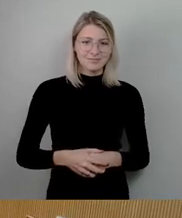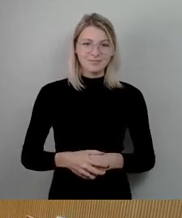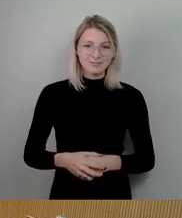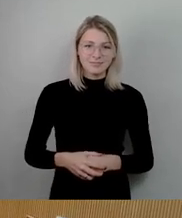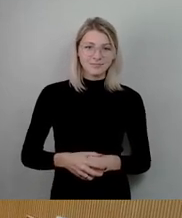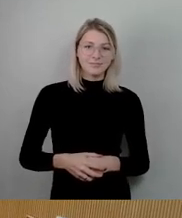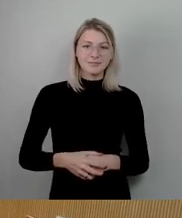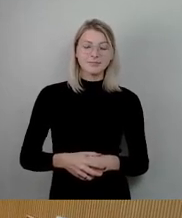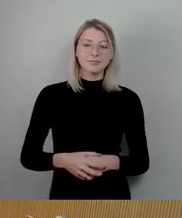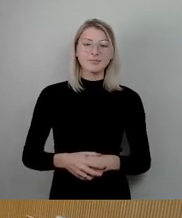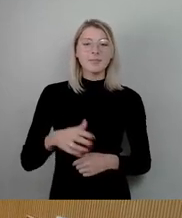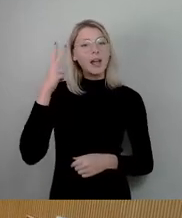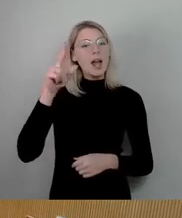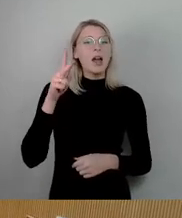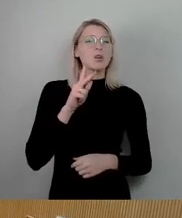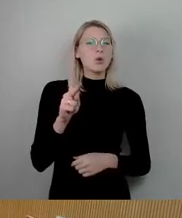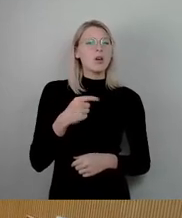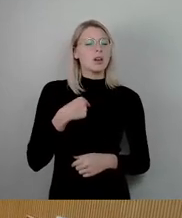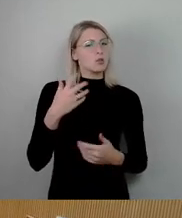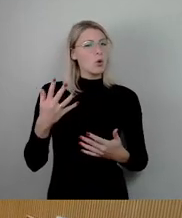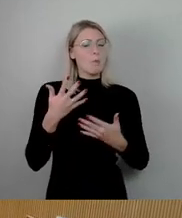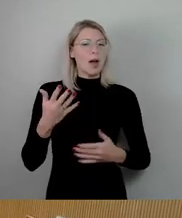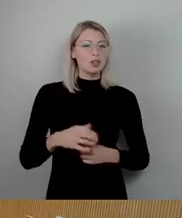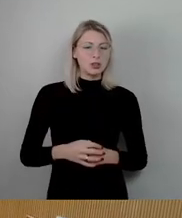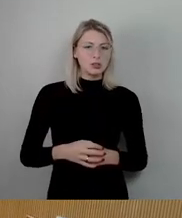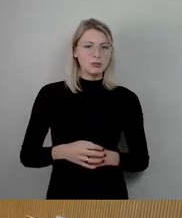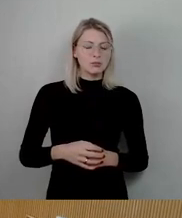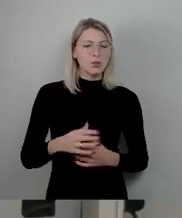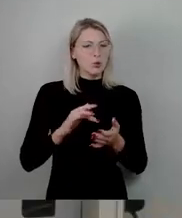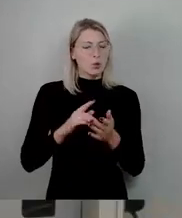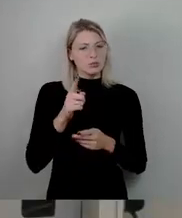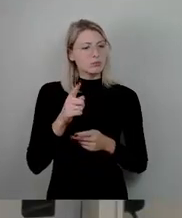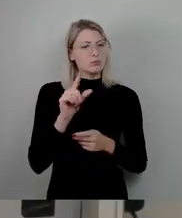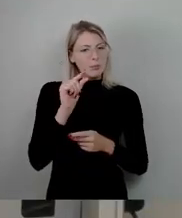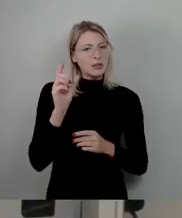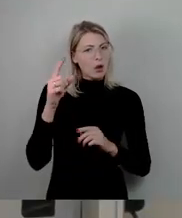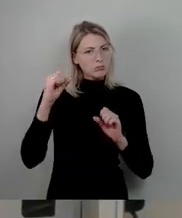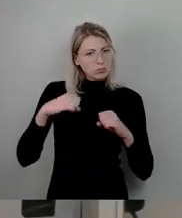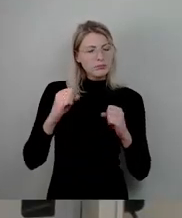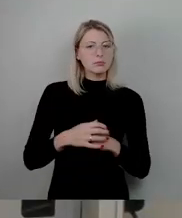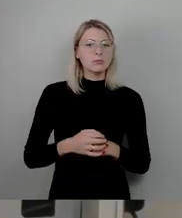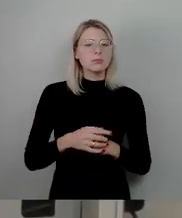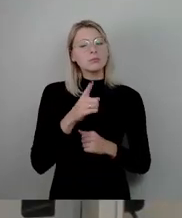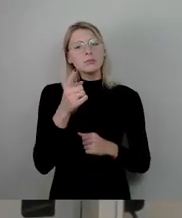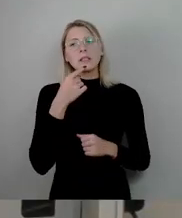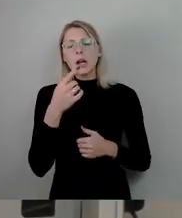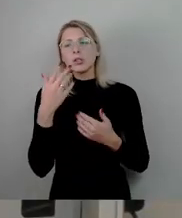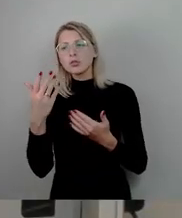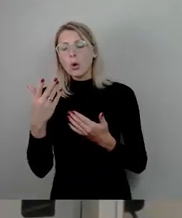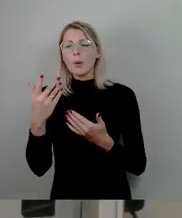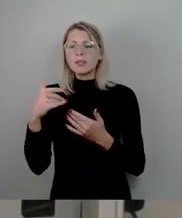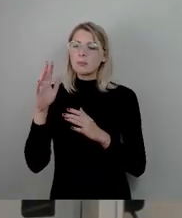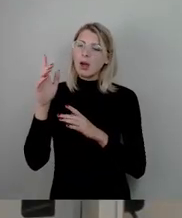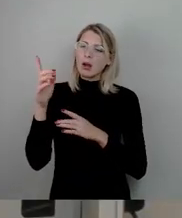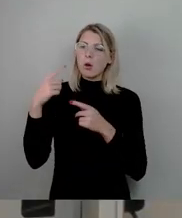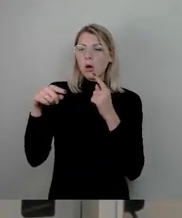Herr Krüger, ich bin ein bisschen überrascht, denn wir sind uns gar nicht so uneinig. Was Sie ein bisschen als Prosa nennen, sehe ich doch noch ein paar inhaltliche Punkte, wo ich sage, dass die schon